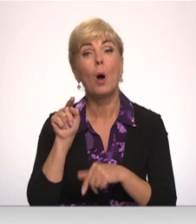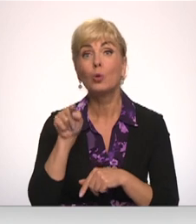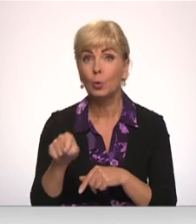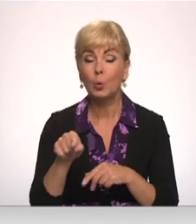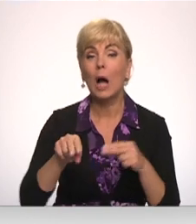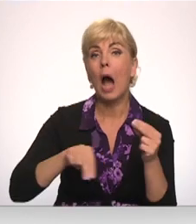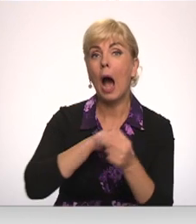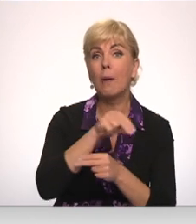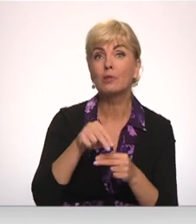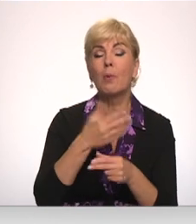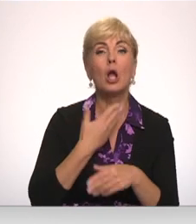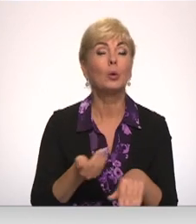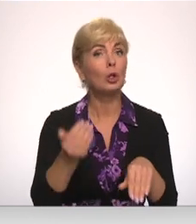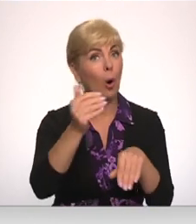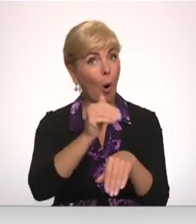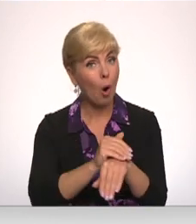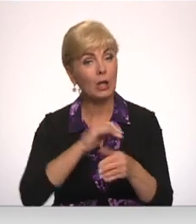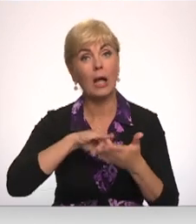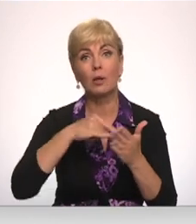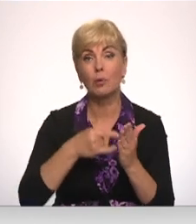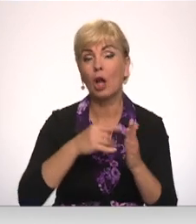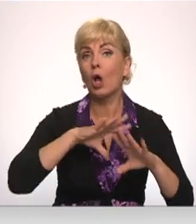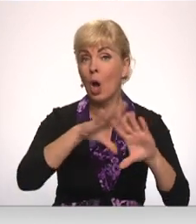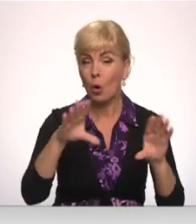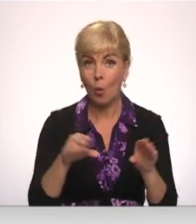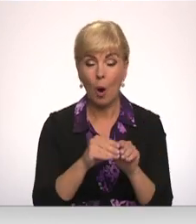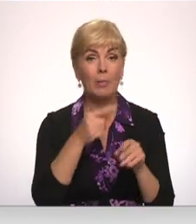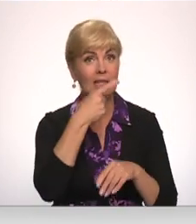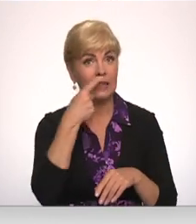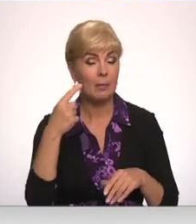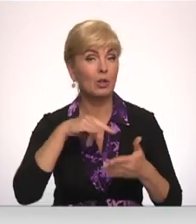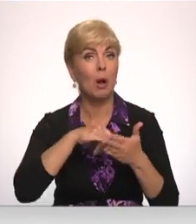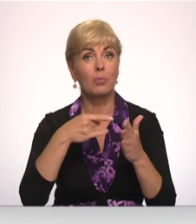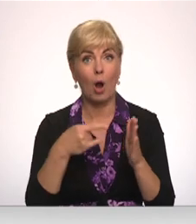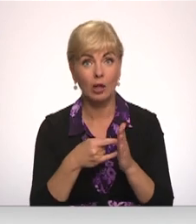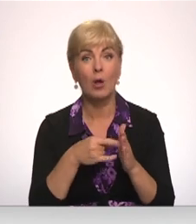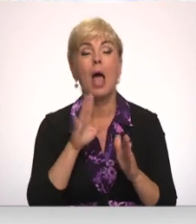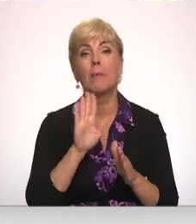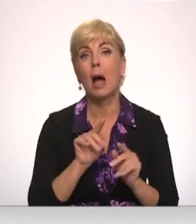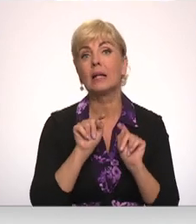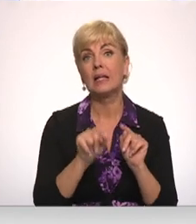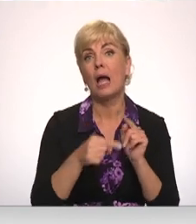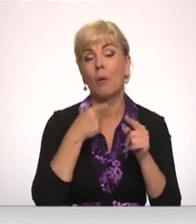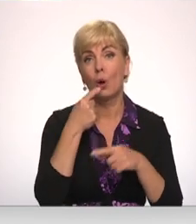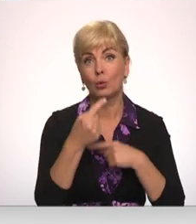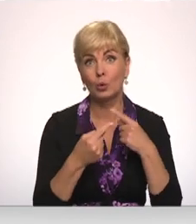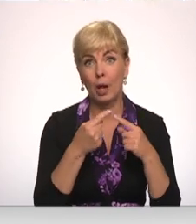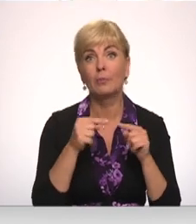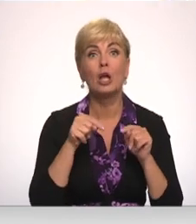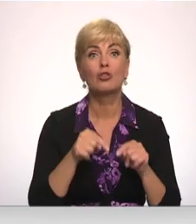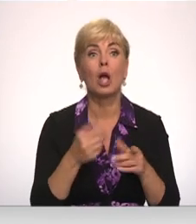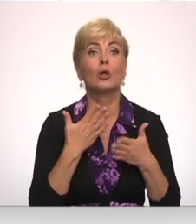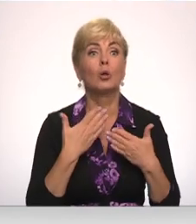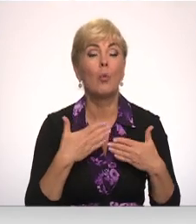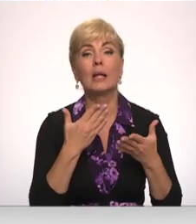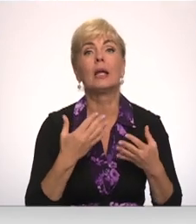apspriest arī ļoti konkrēti projekti. Jau kopumā ir kādi aptuveni simts projekti, par kuriem tiek runāts. Šeit ir ļoti,